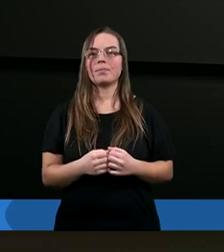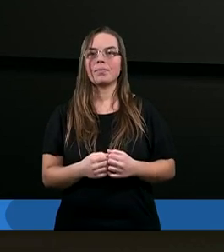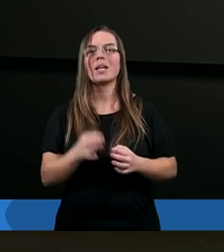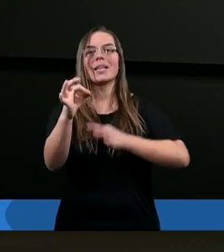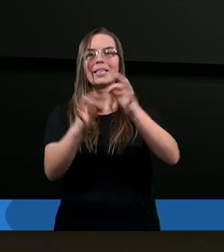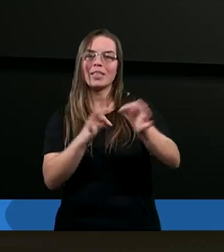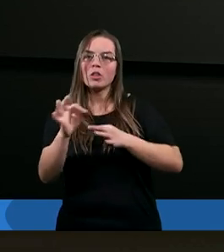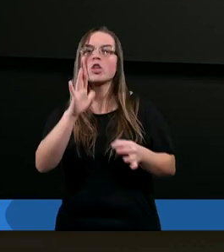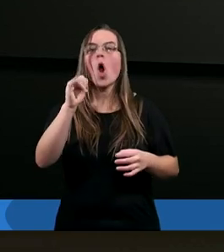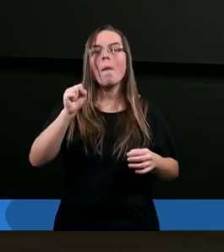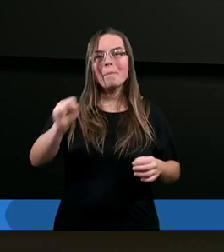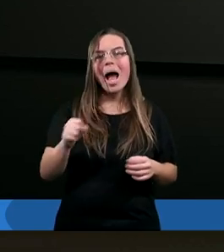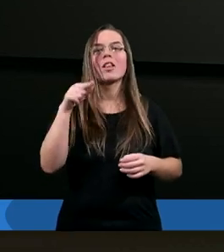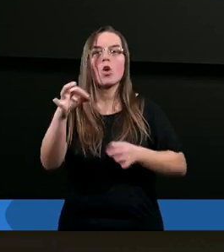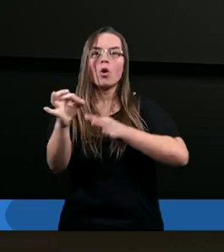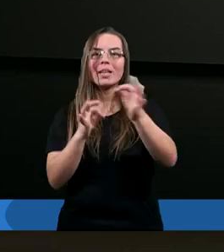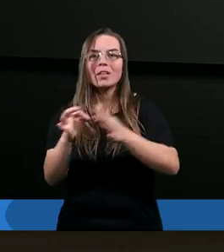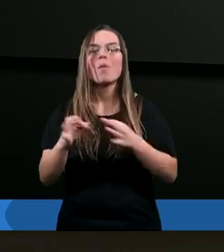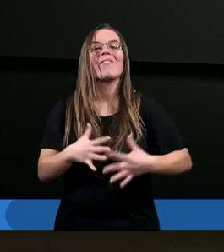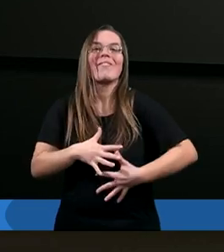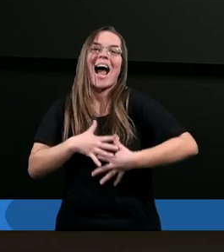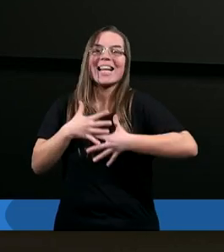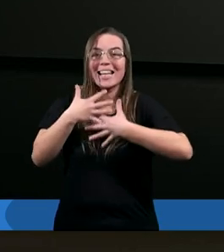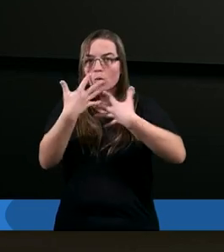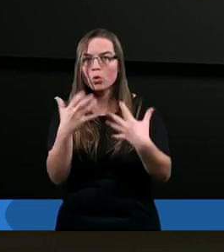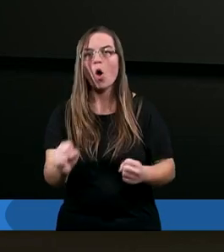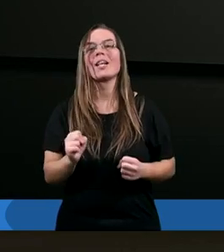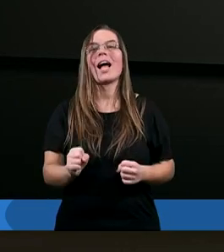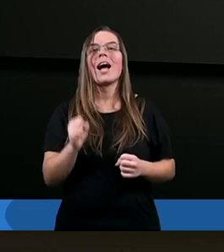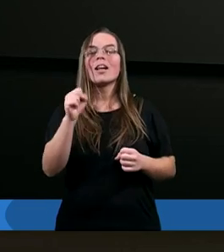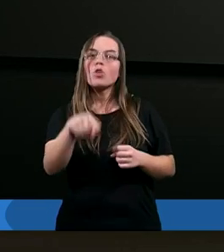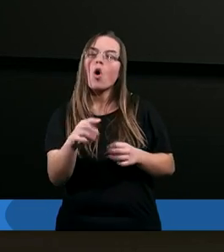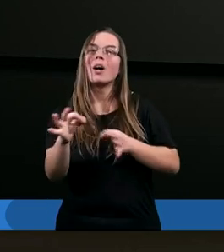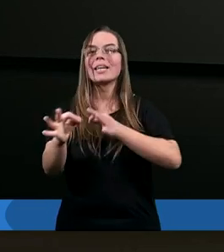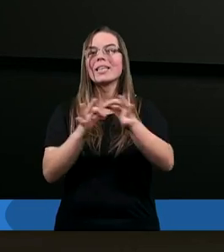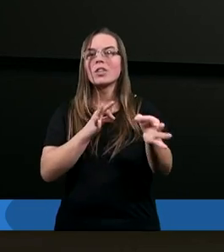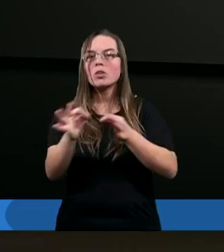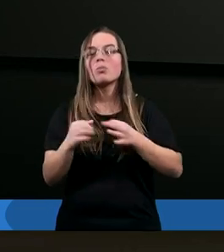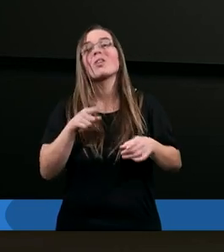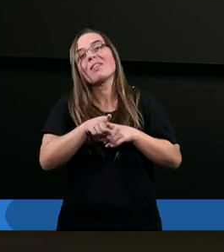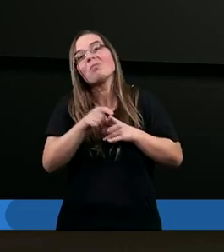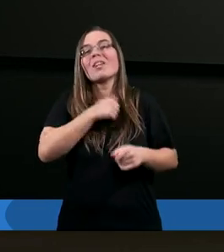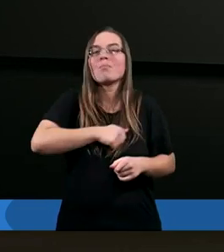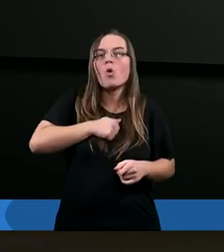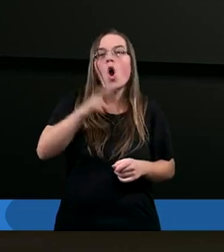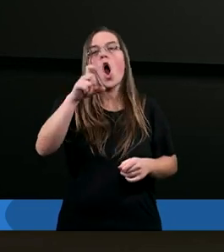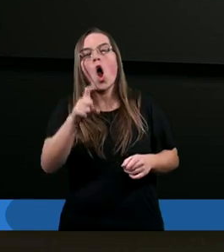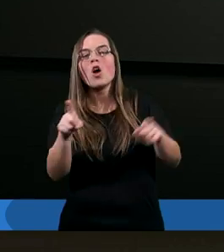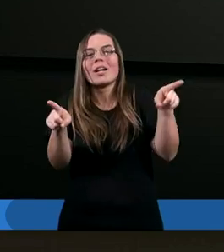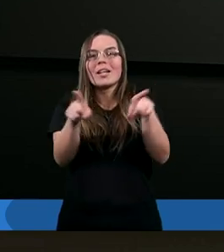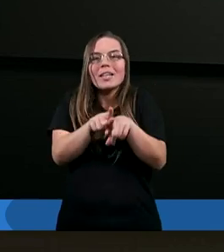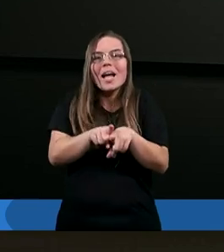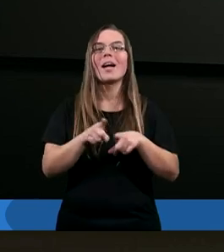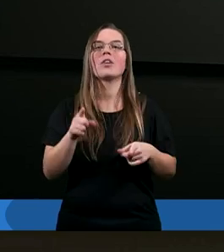Historia Hioba to historia fascynująca, to historia smutna, chociaż z